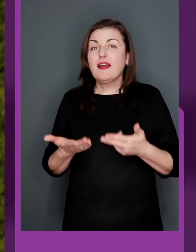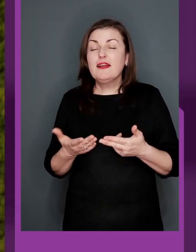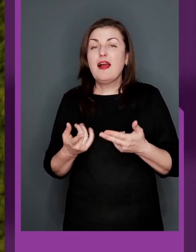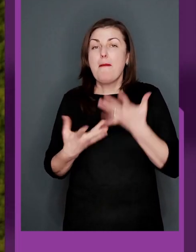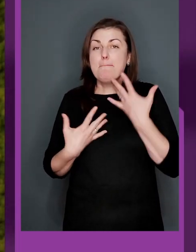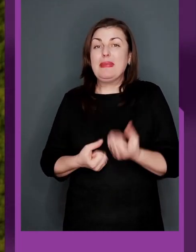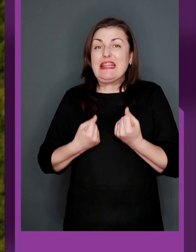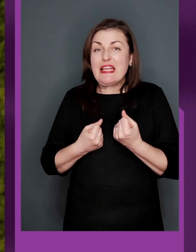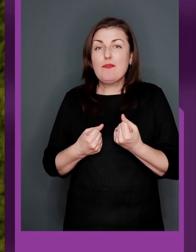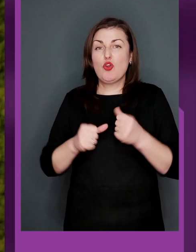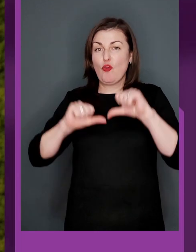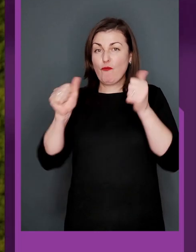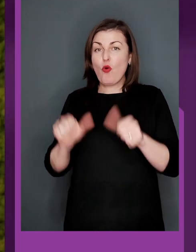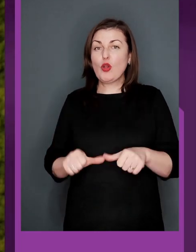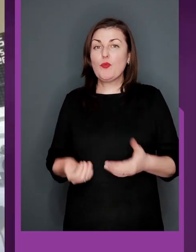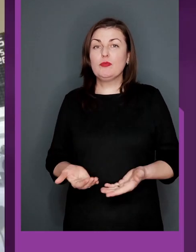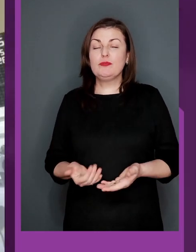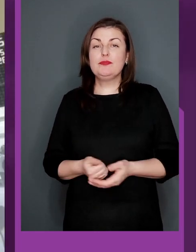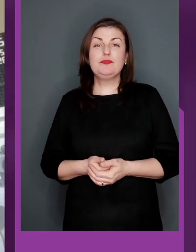підтримуєте форму?